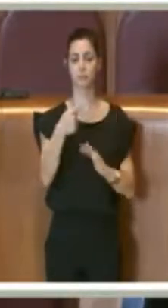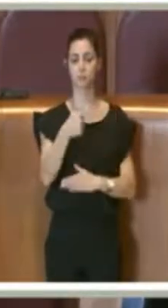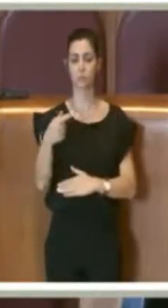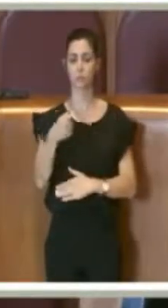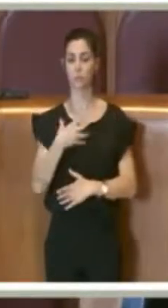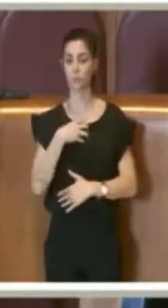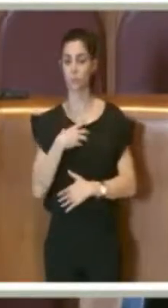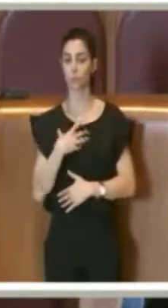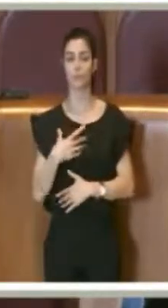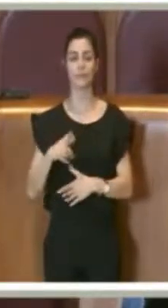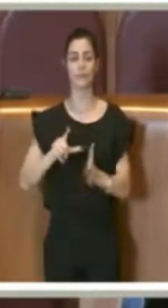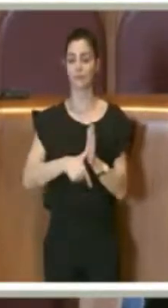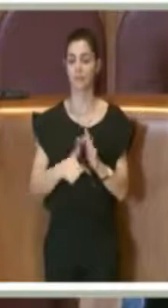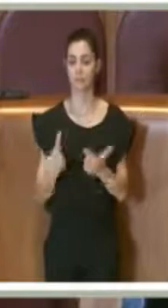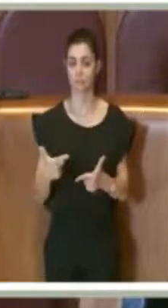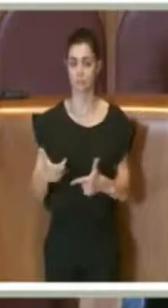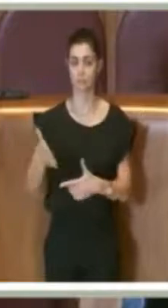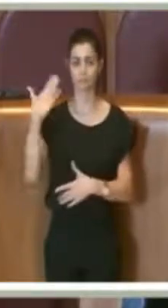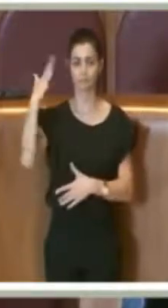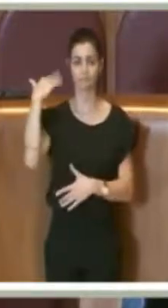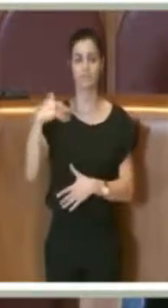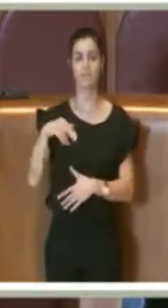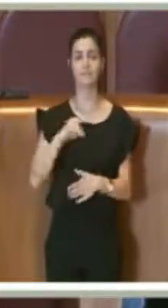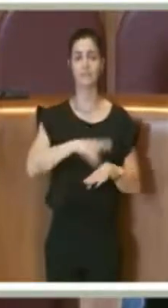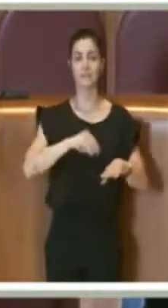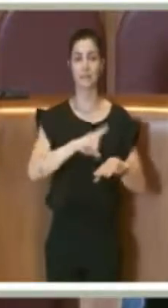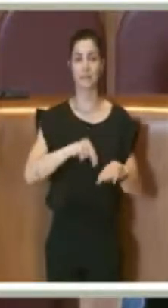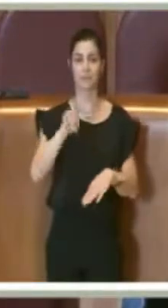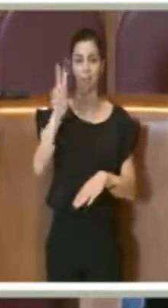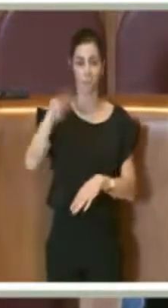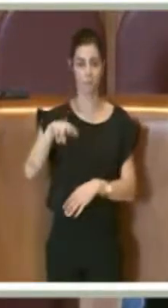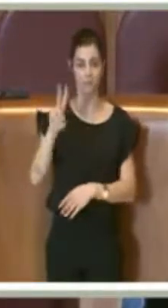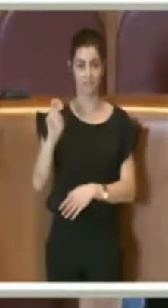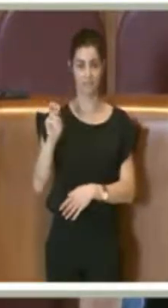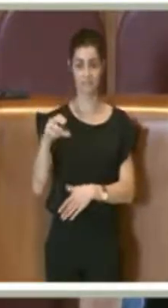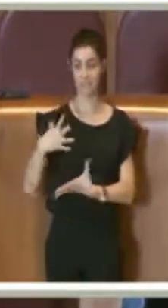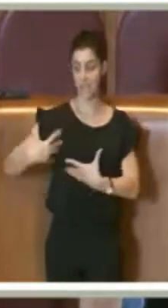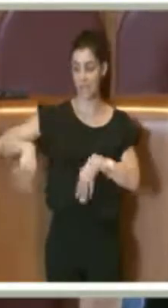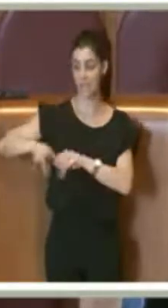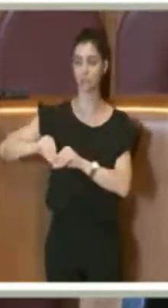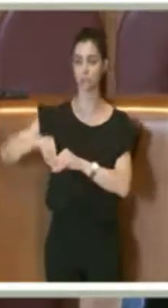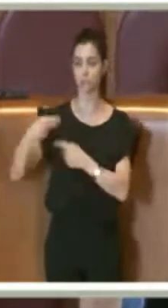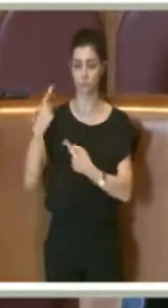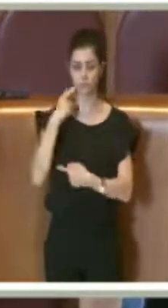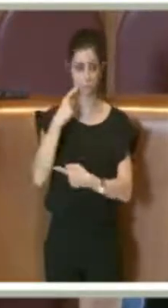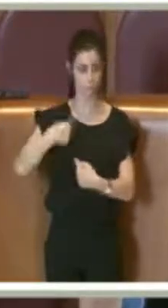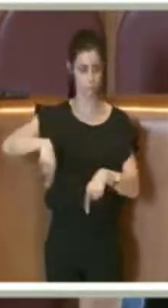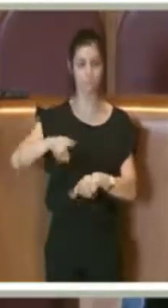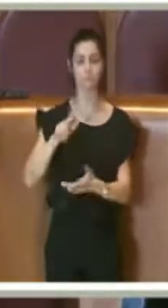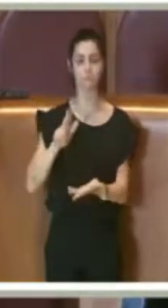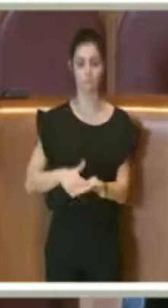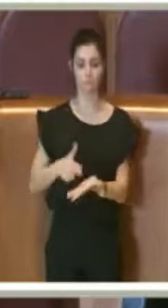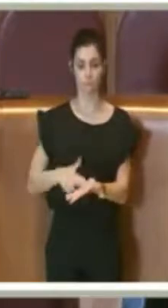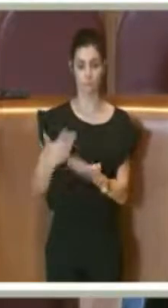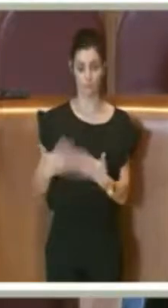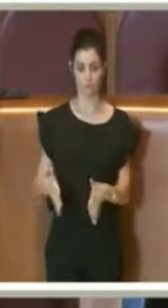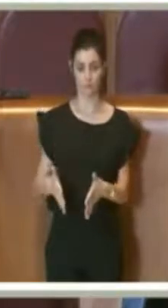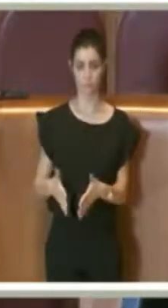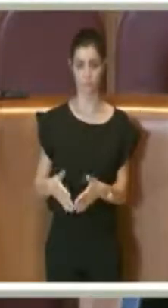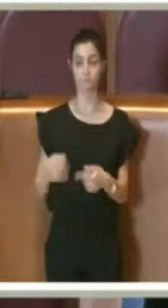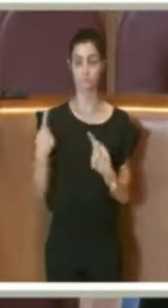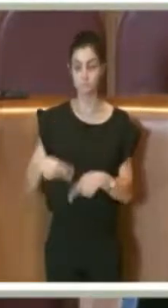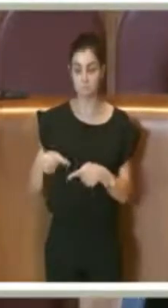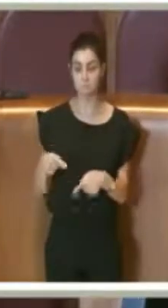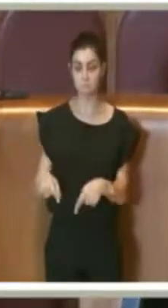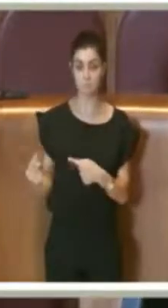stato approvato nel settembre 2020 dall'aggiunta attuale. Anche in questo